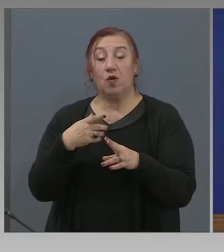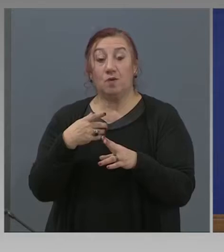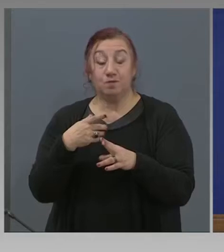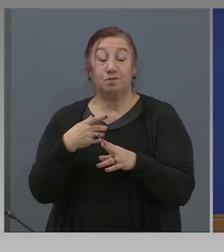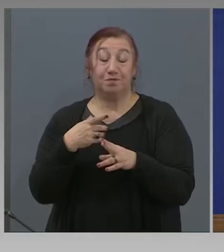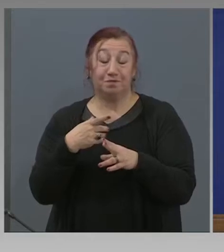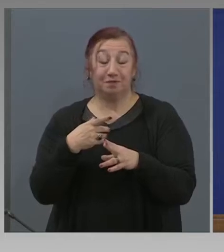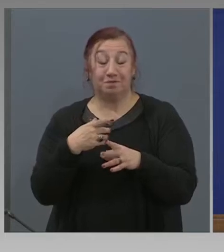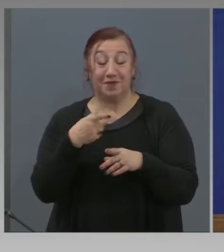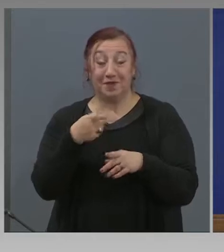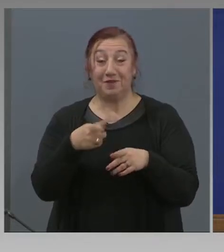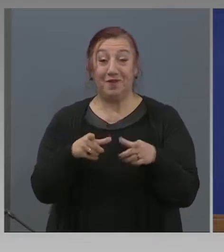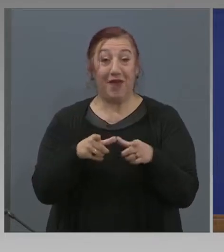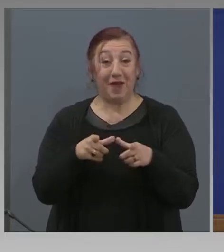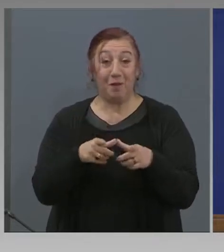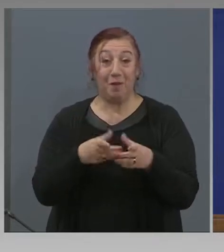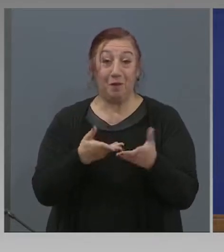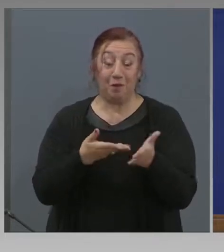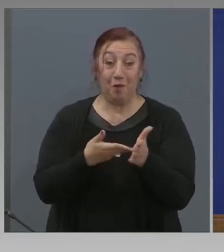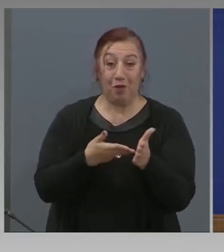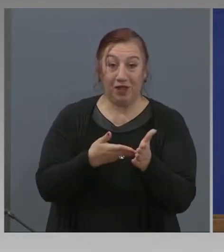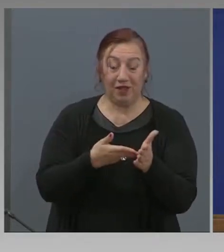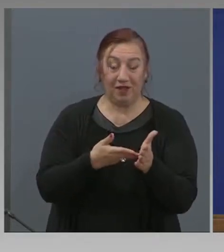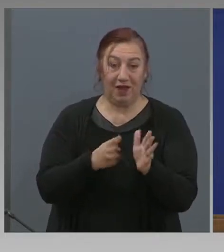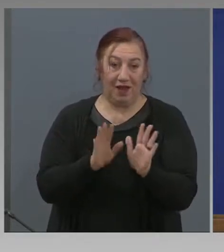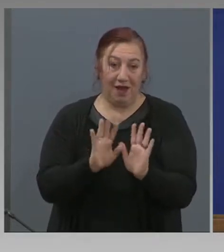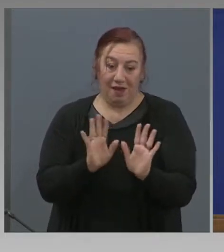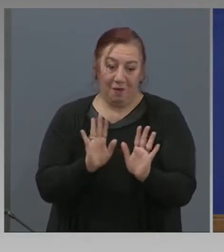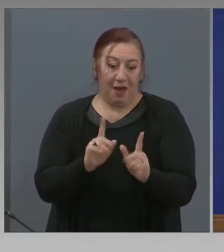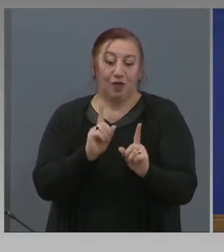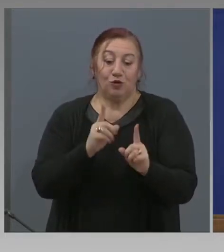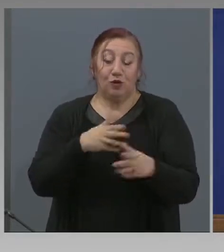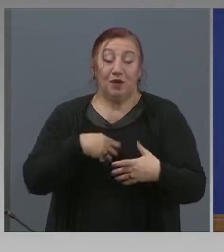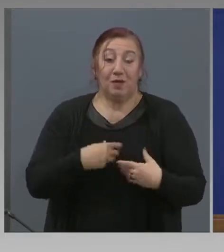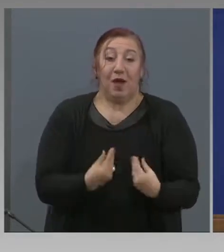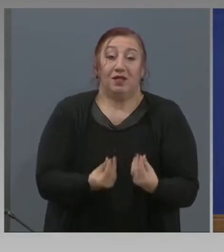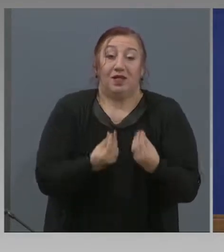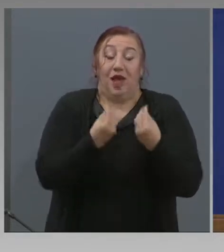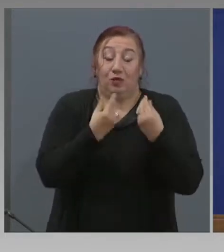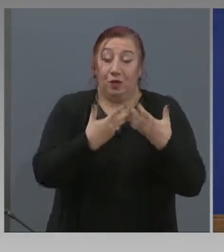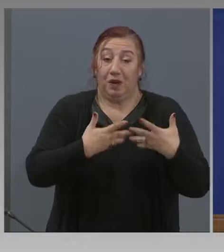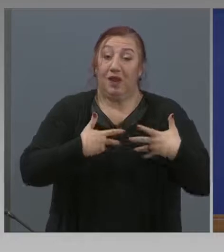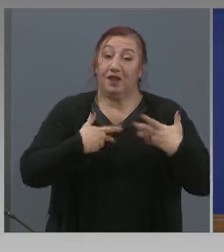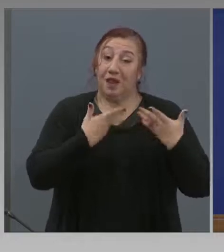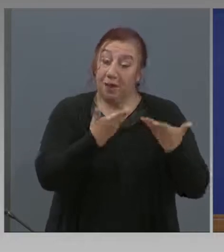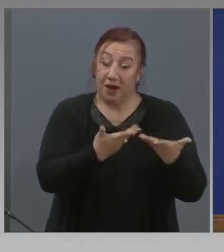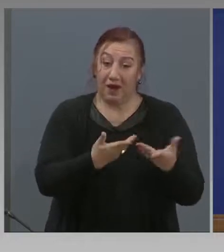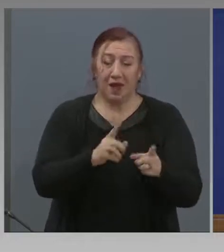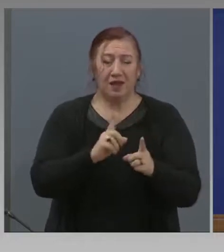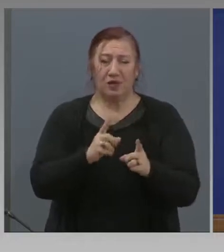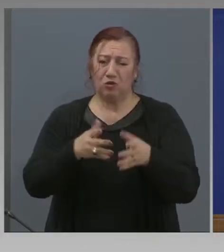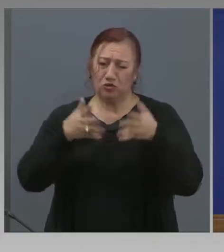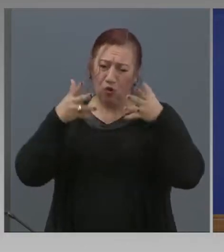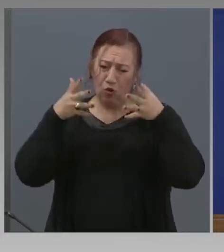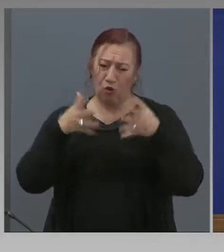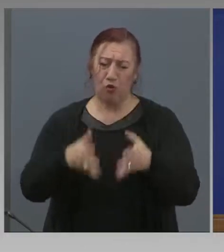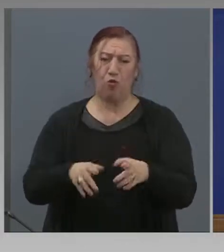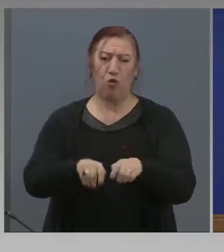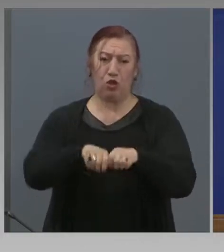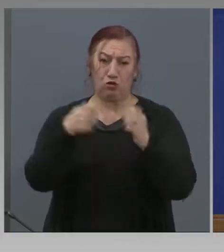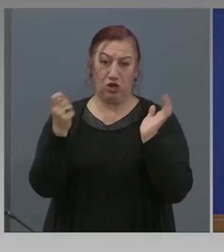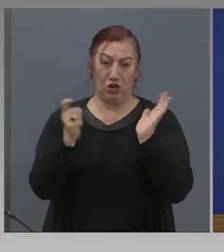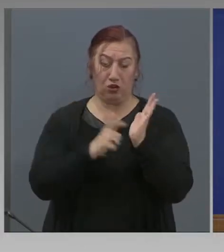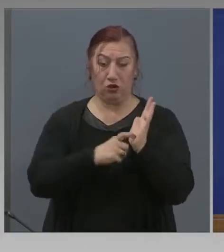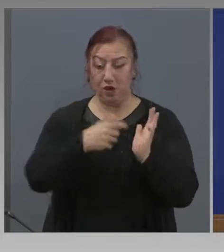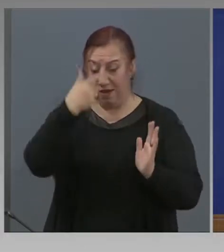Това е мотива, но какъвто е да е мотива, вижте, не може, дори да е бил с най-добри намерения, не можеш в груба нарушение на законите сам